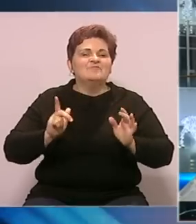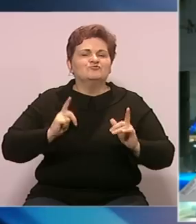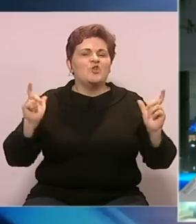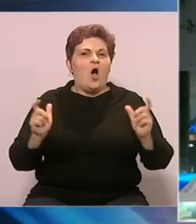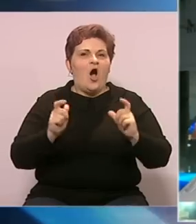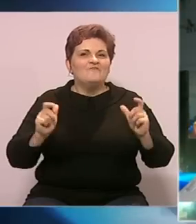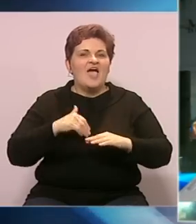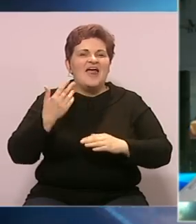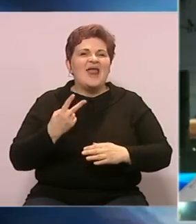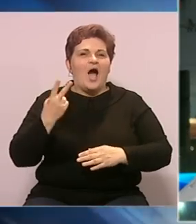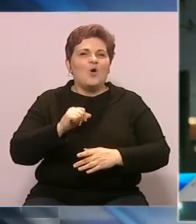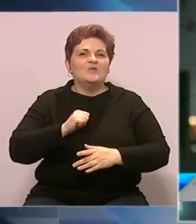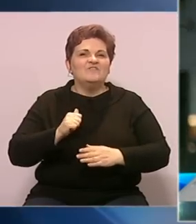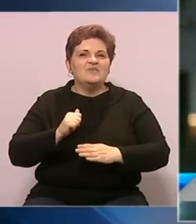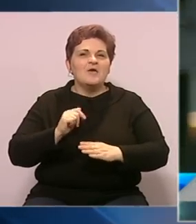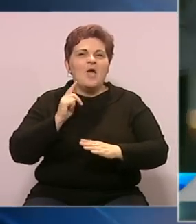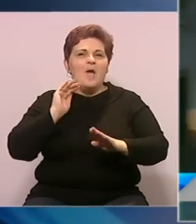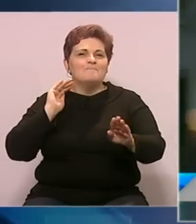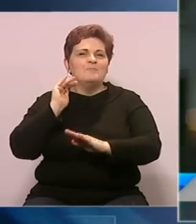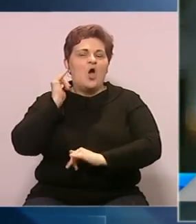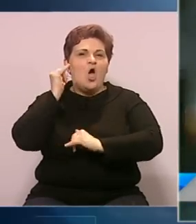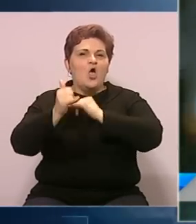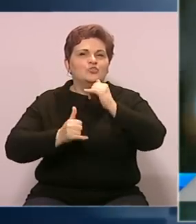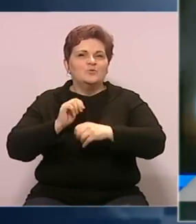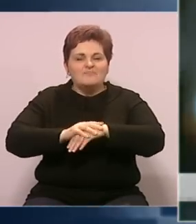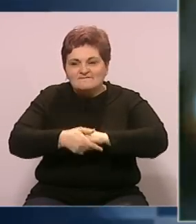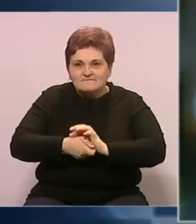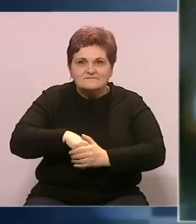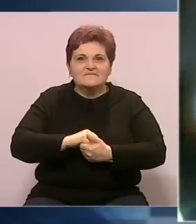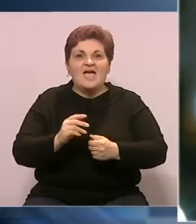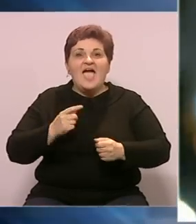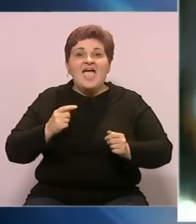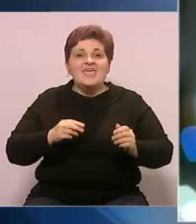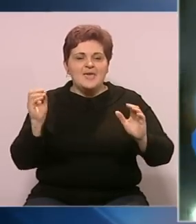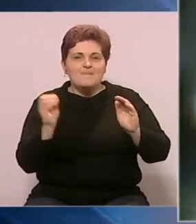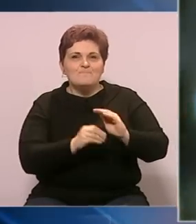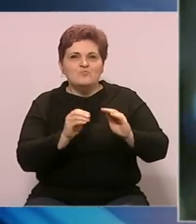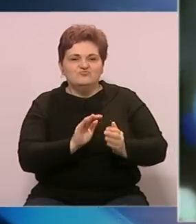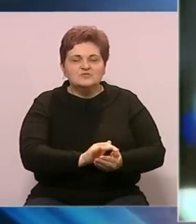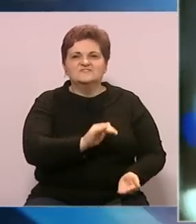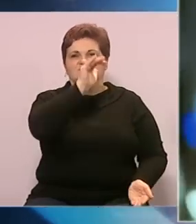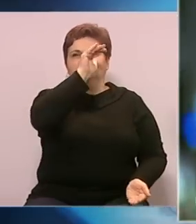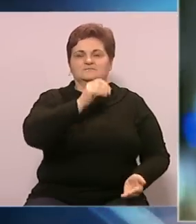godine nakon dvije godine premašiti očekivanja turističnih djelatnika i napuniti budžetsku kasu.